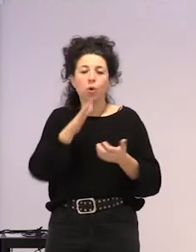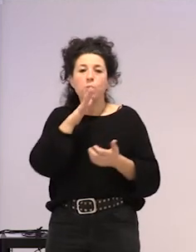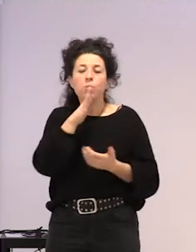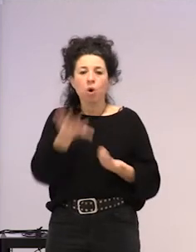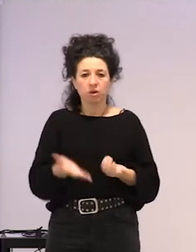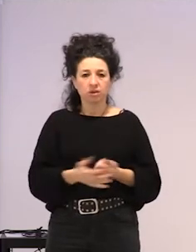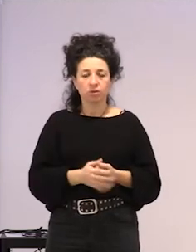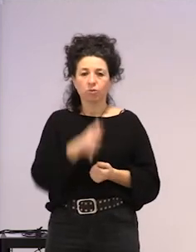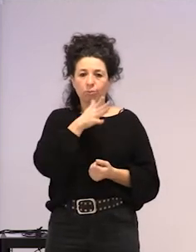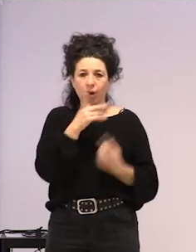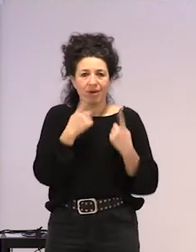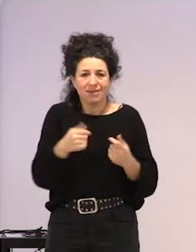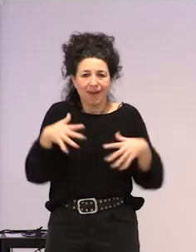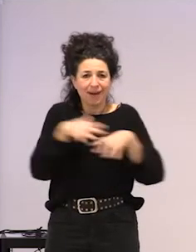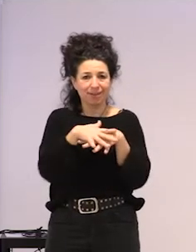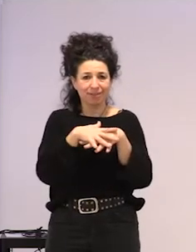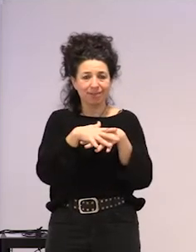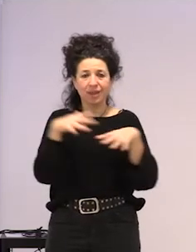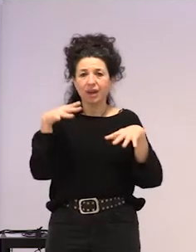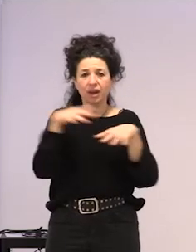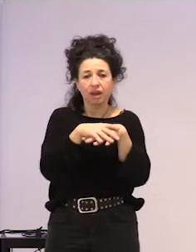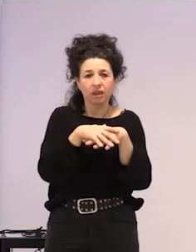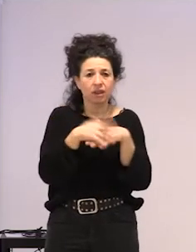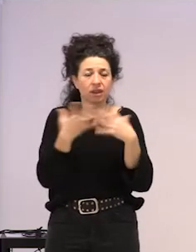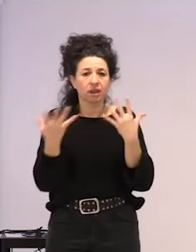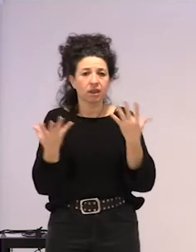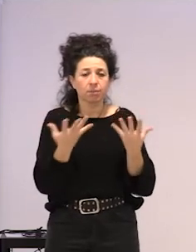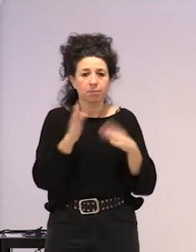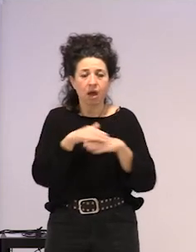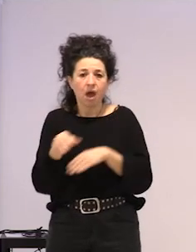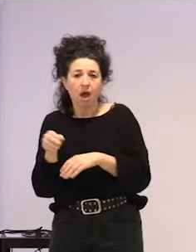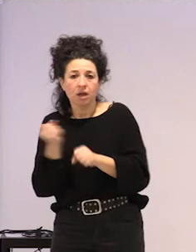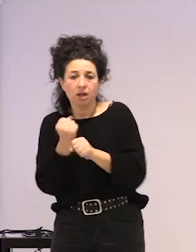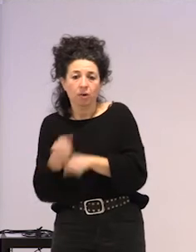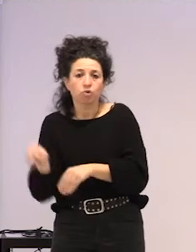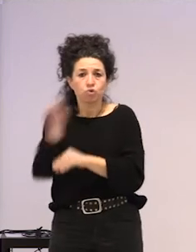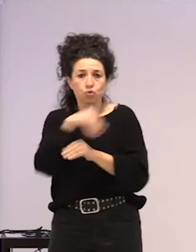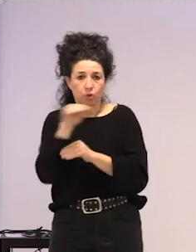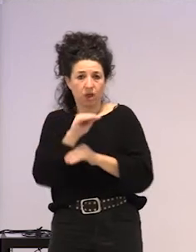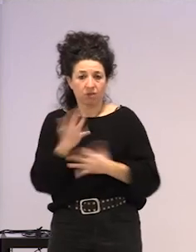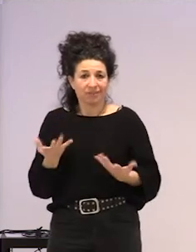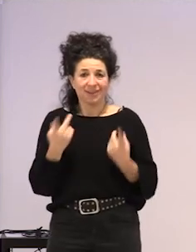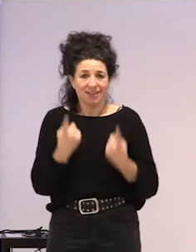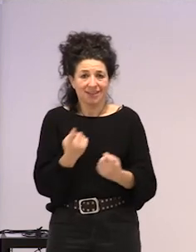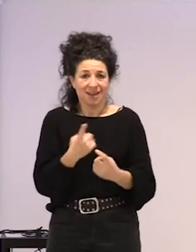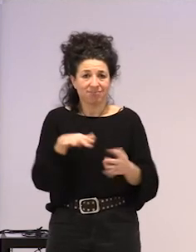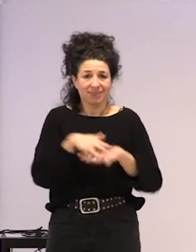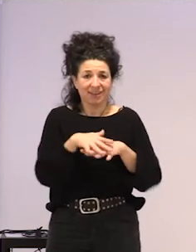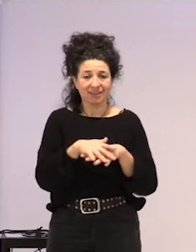ez, sare bat behar dutelako, ba, zaintzalan, ei aurregin alizateko, ez?